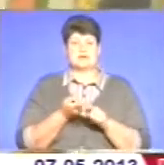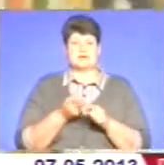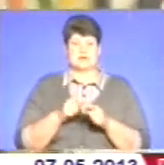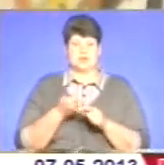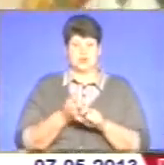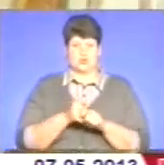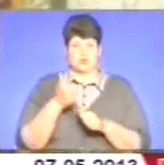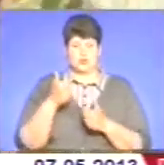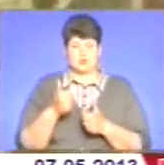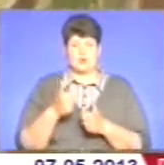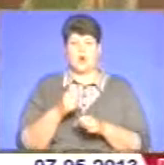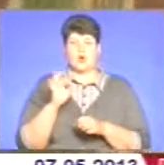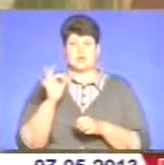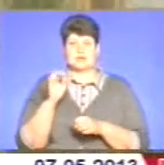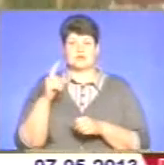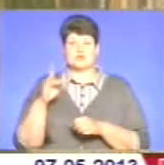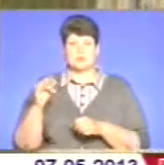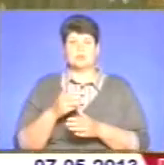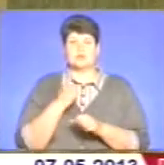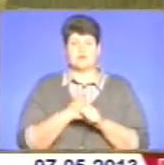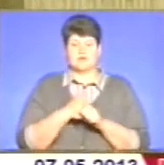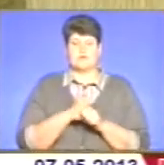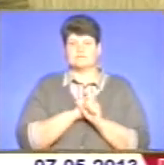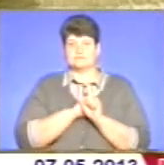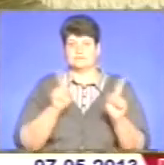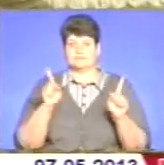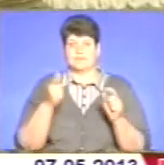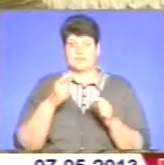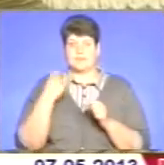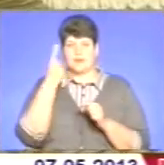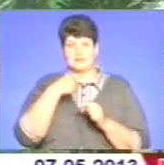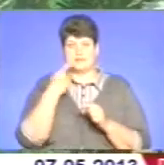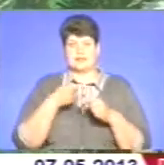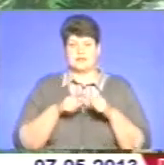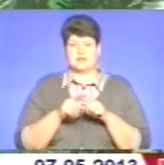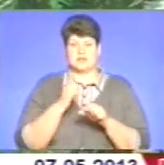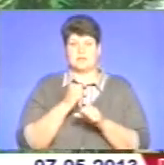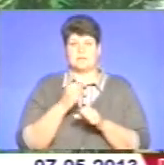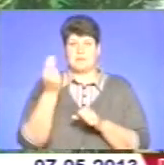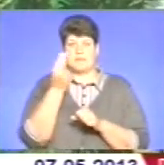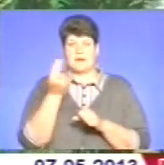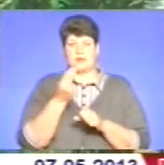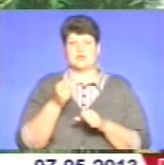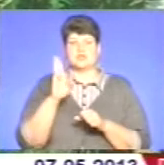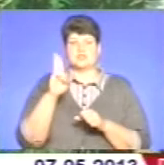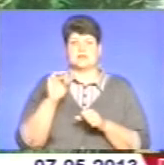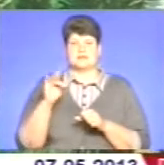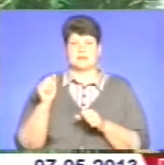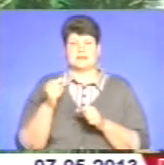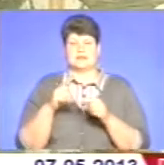Олександра Зробок працює в унікальній авторській техніці. Вона ніби малює шерстяними нитками на полотні,